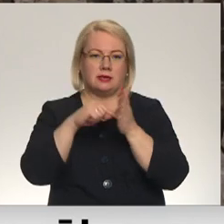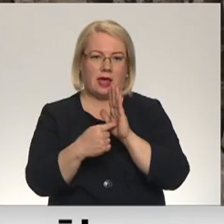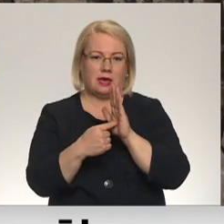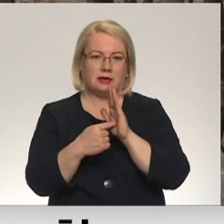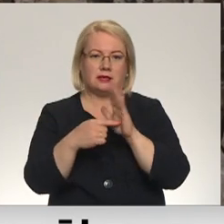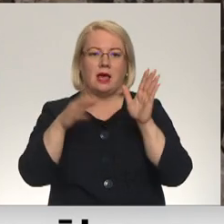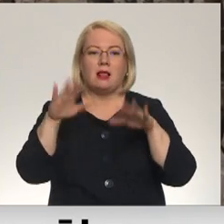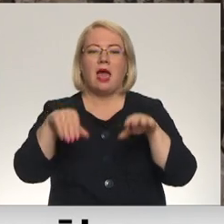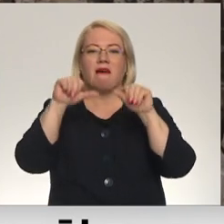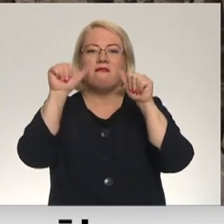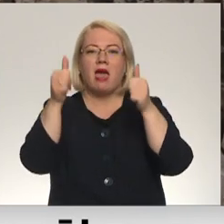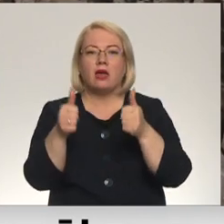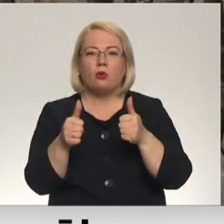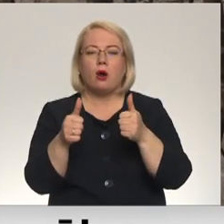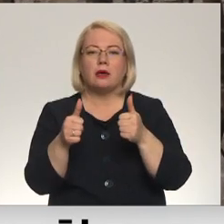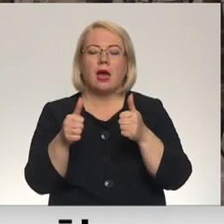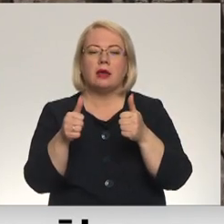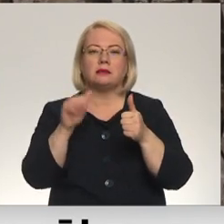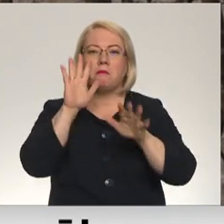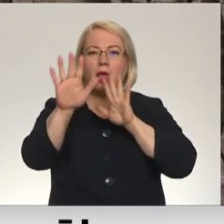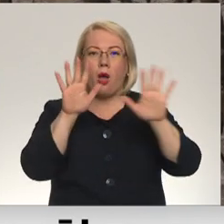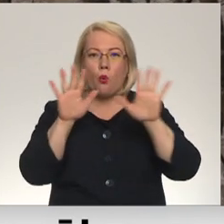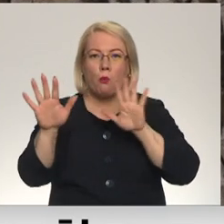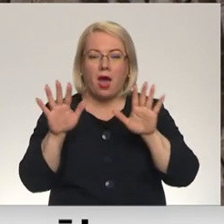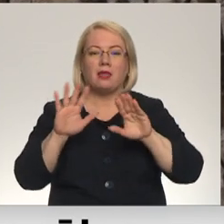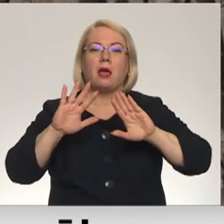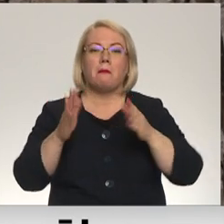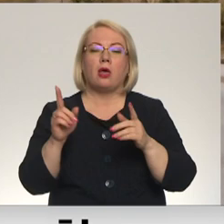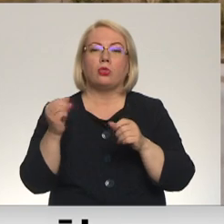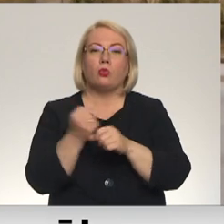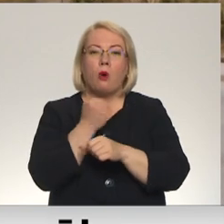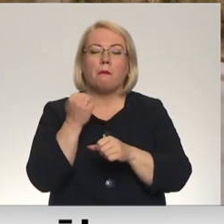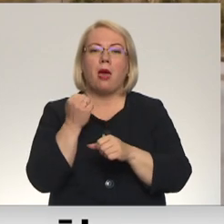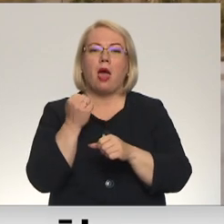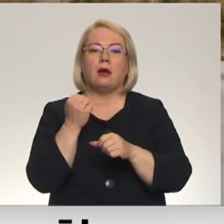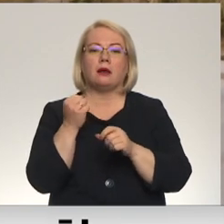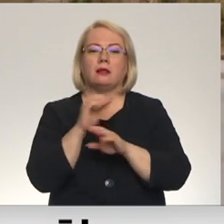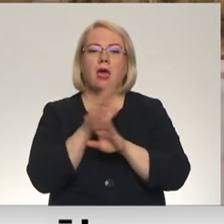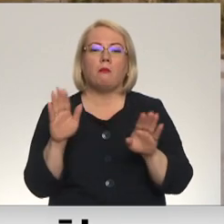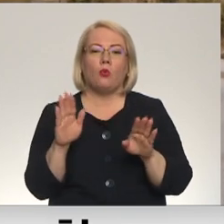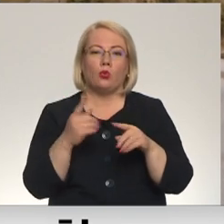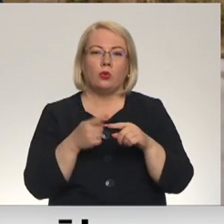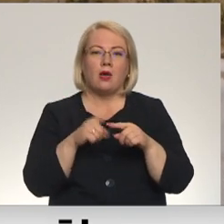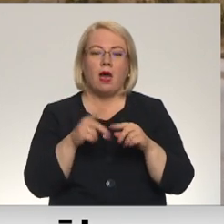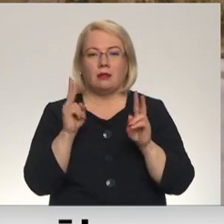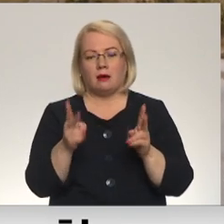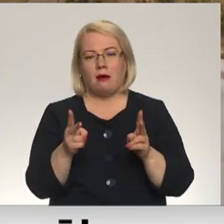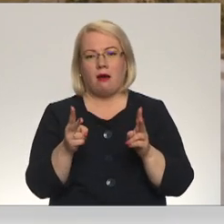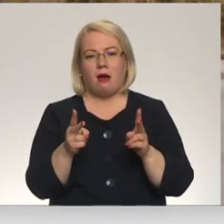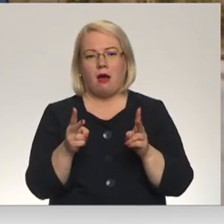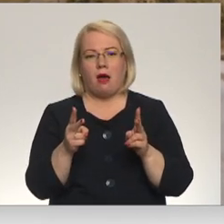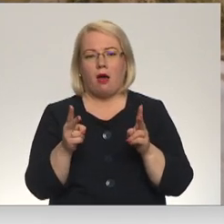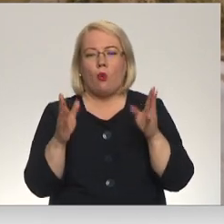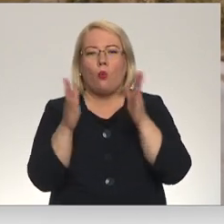veidojās tādu tā kā plankumai, bet tomēr, lai viņi turēties